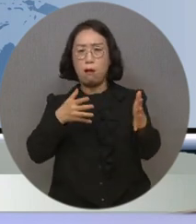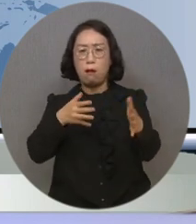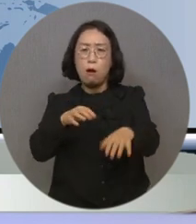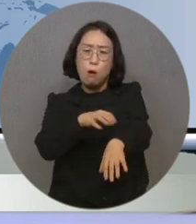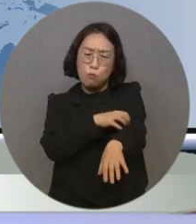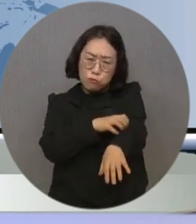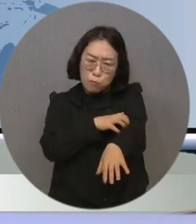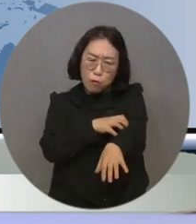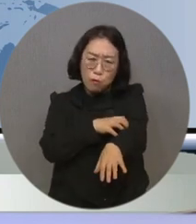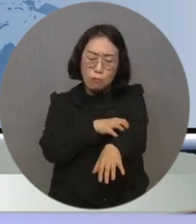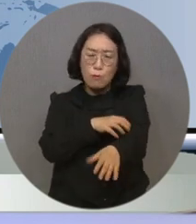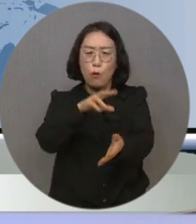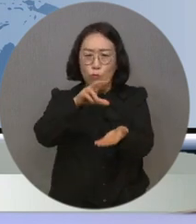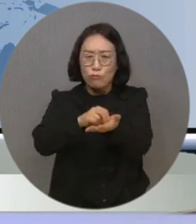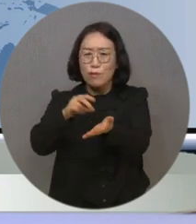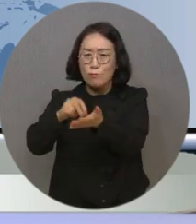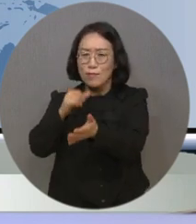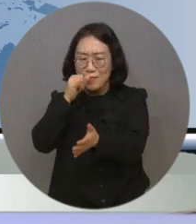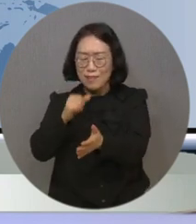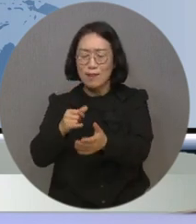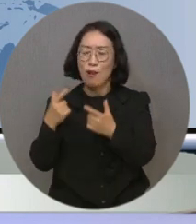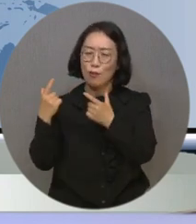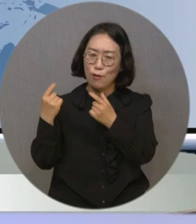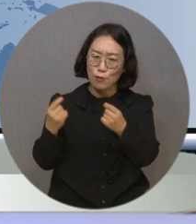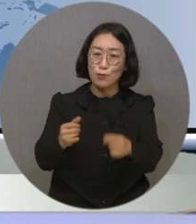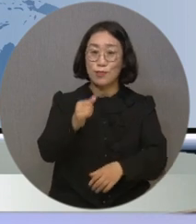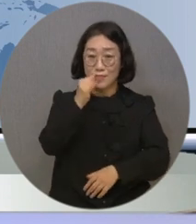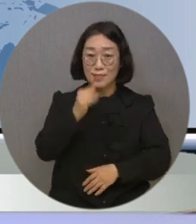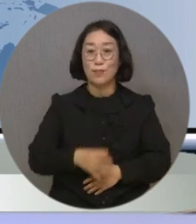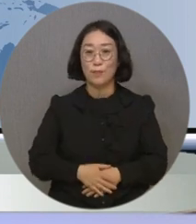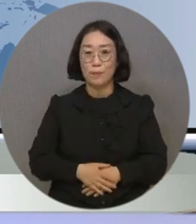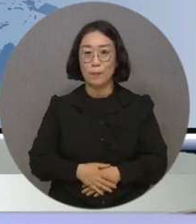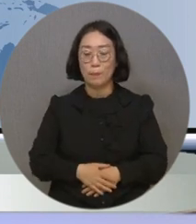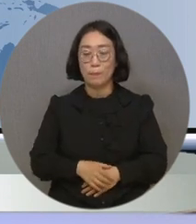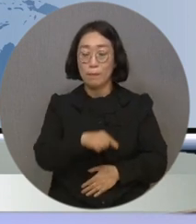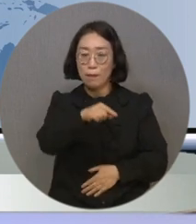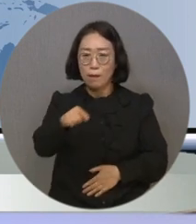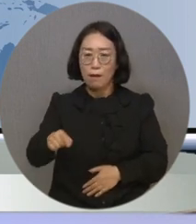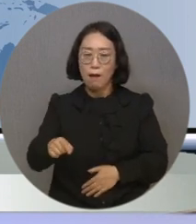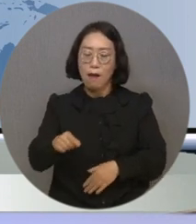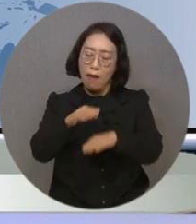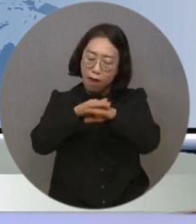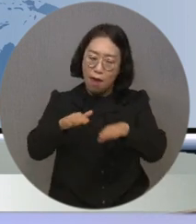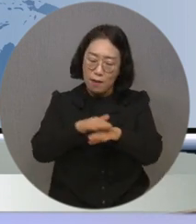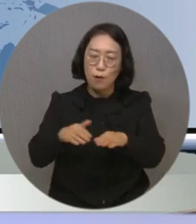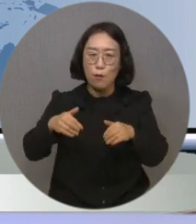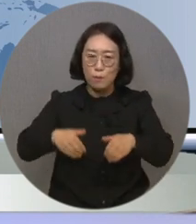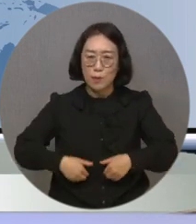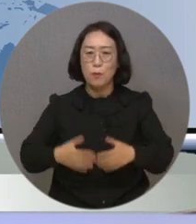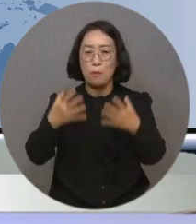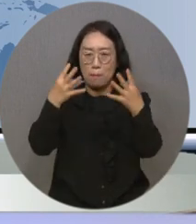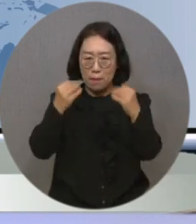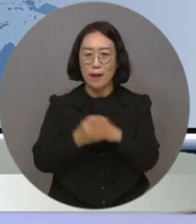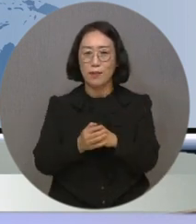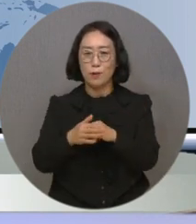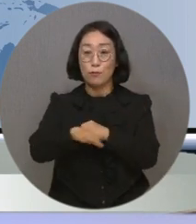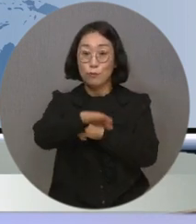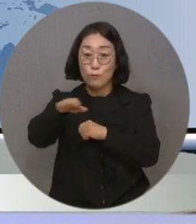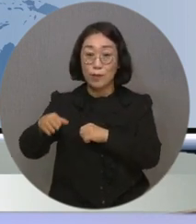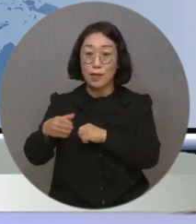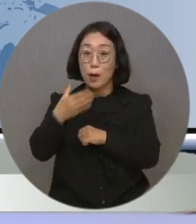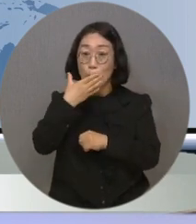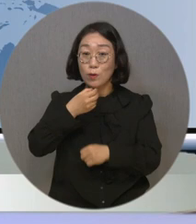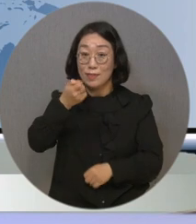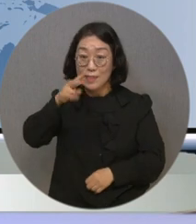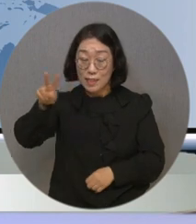없으면 결국 갈 수 없다는 이야기가 있었는데요. 아직 가야 할 길이 멀다는 생각이 듭니다. 복제TV는 우리